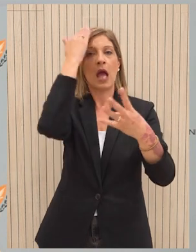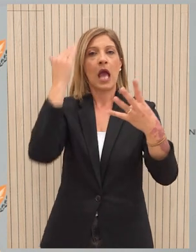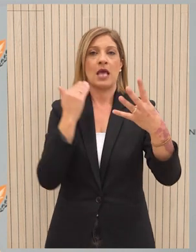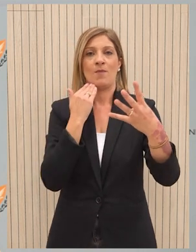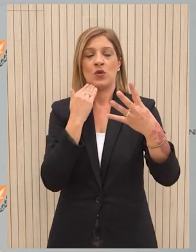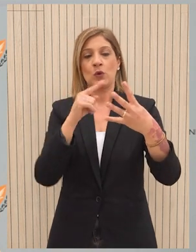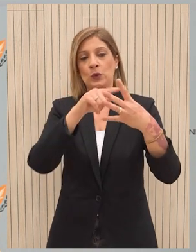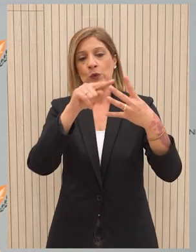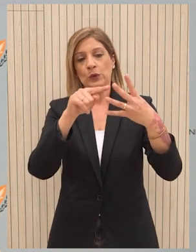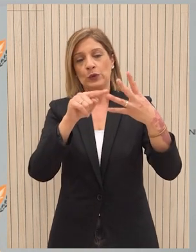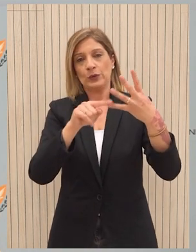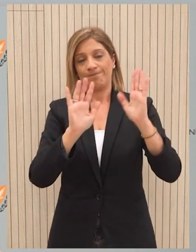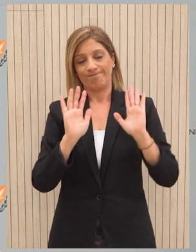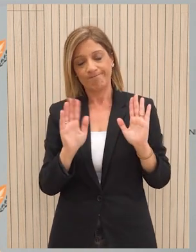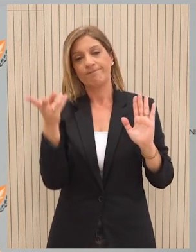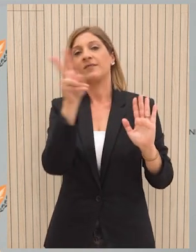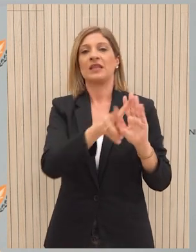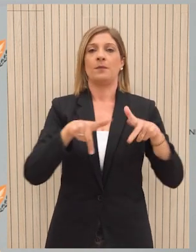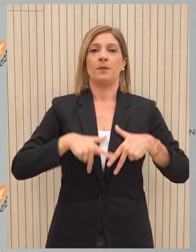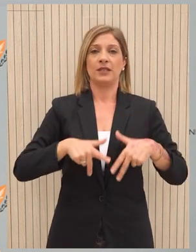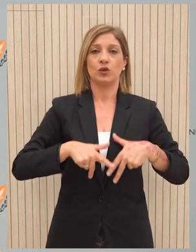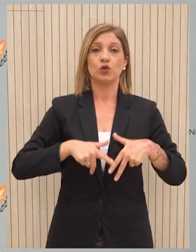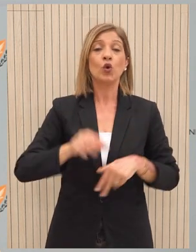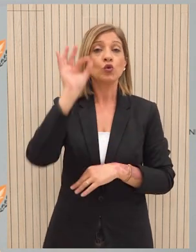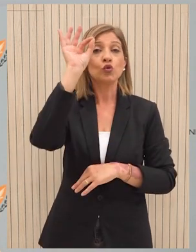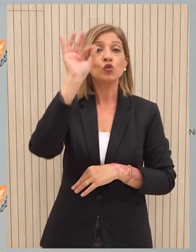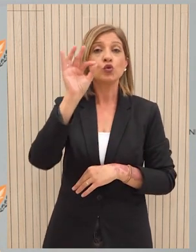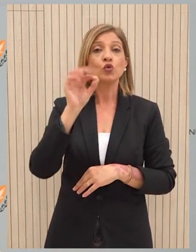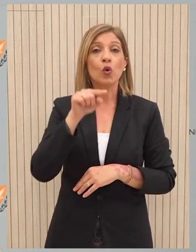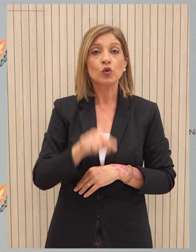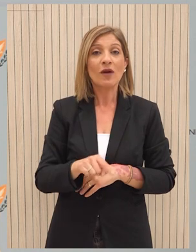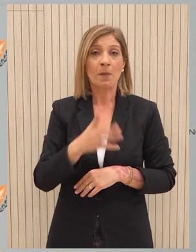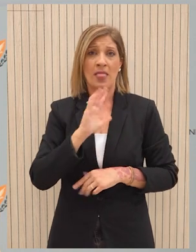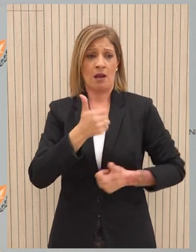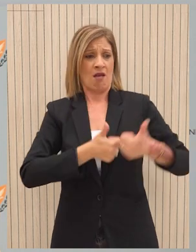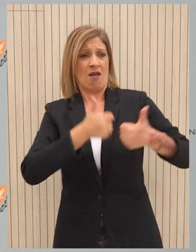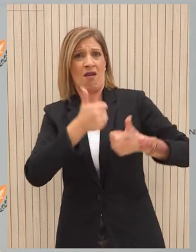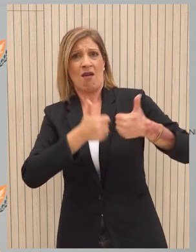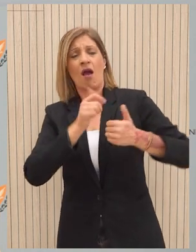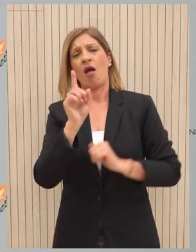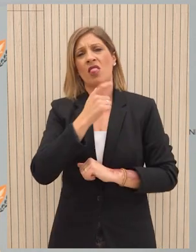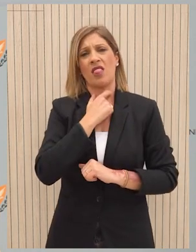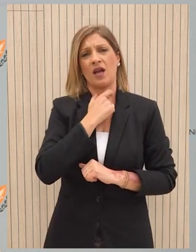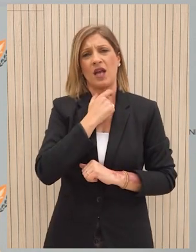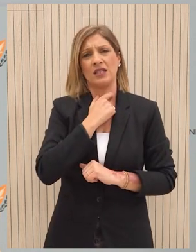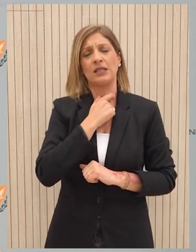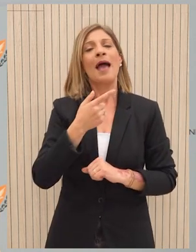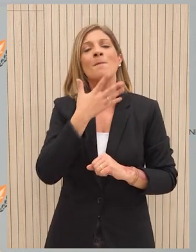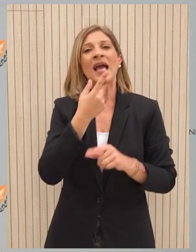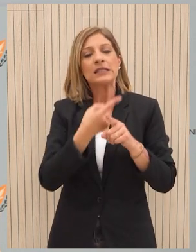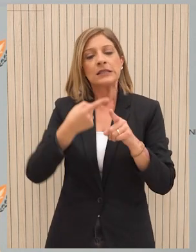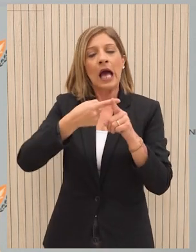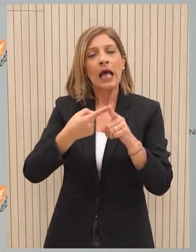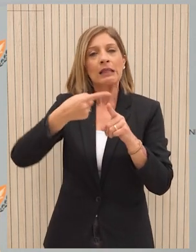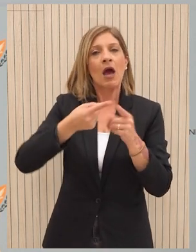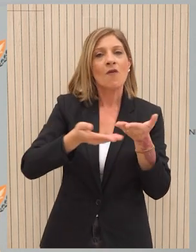Αντιλαμβάνεστε ότι τέτοιες πρωτοβουλίες, ιδιαίτερα με στόχο την παροχή ανθρωπιστικής βοήθειας, δεν λειτουργούν ανταγωνιστικά, αλλά μάλλον και σίγουρα συμπληρωματικά. Αυτό το οποίο θα